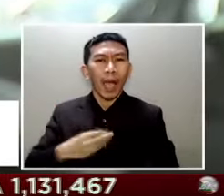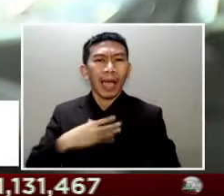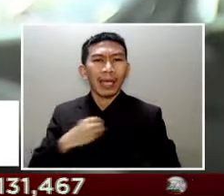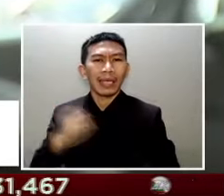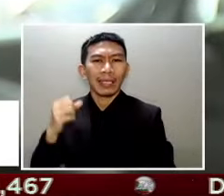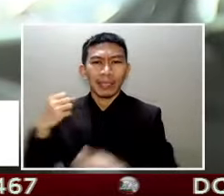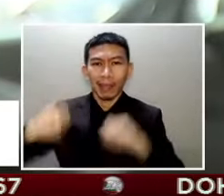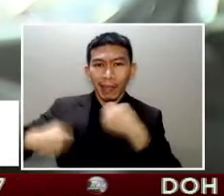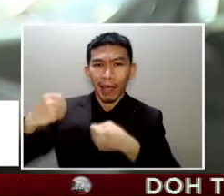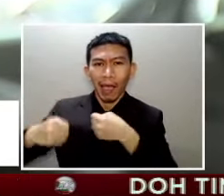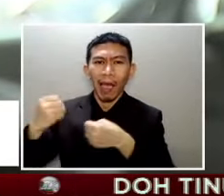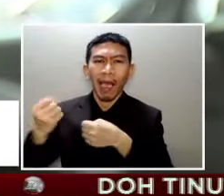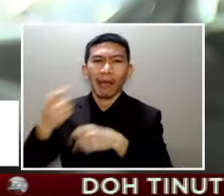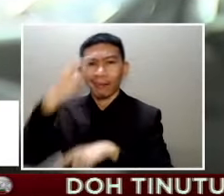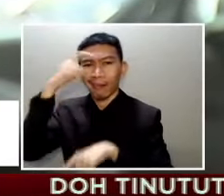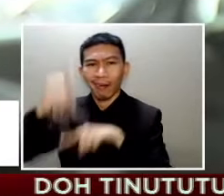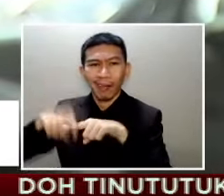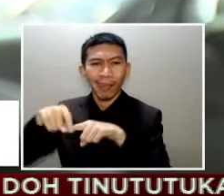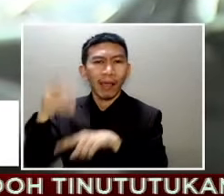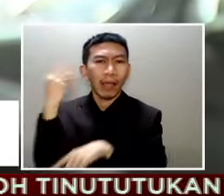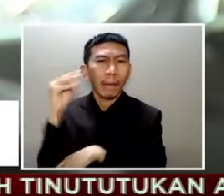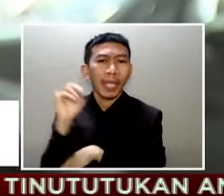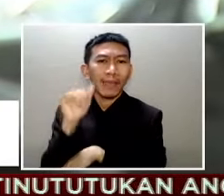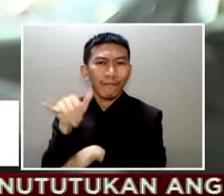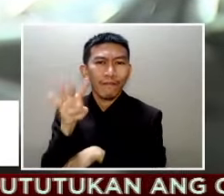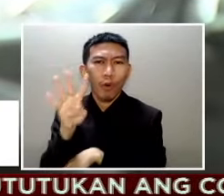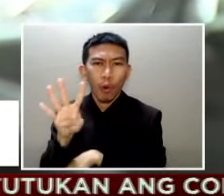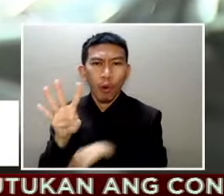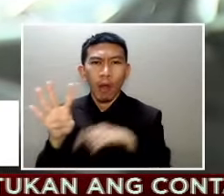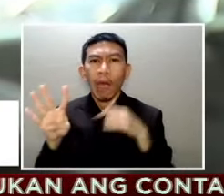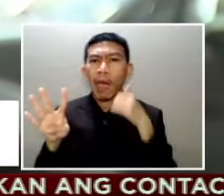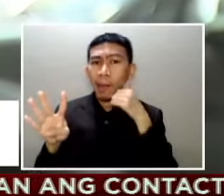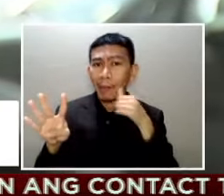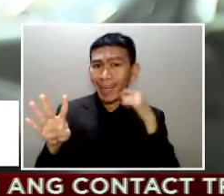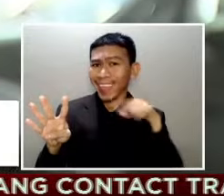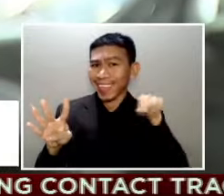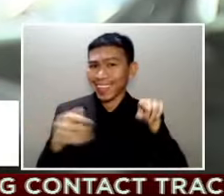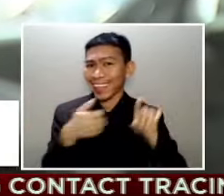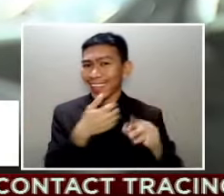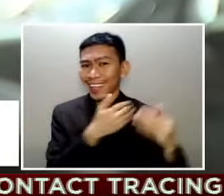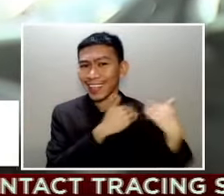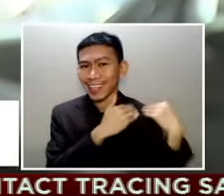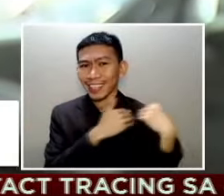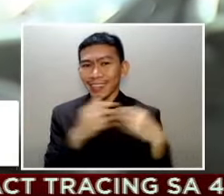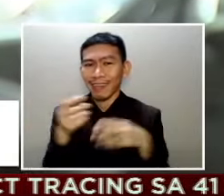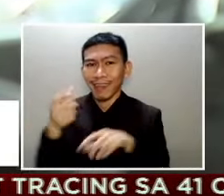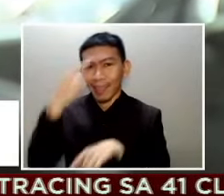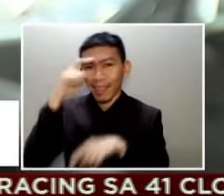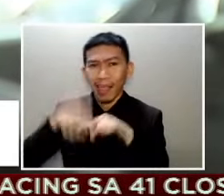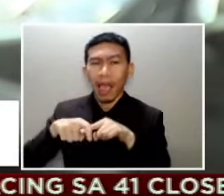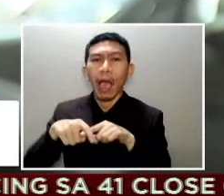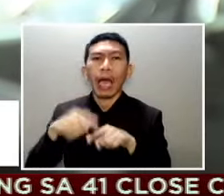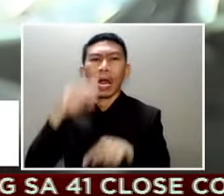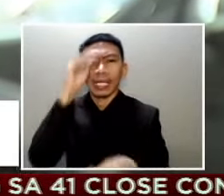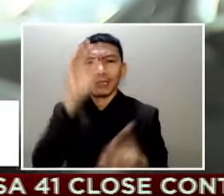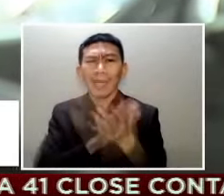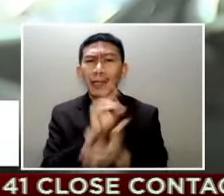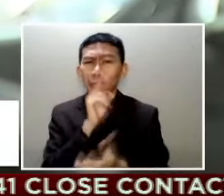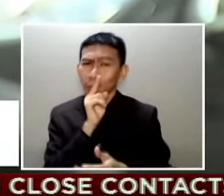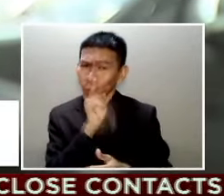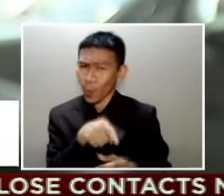May 4 At ayon dun sa babaeng umarkila ang mister niya na siyang gumagamit ng SUV ay hindi pa rin umuwi